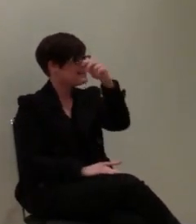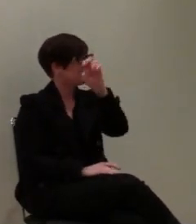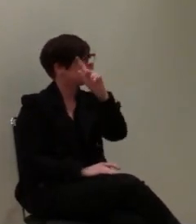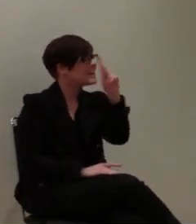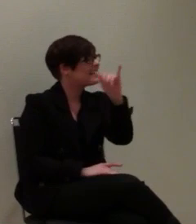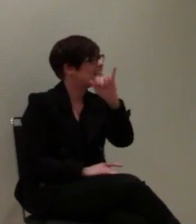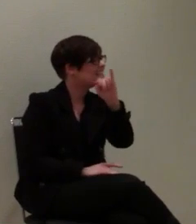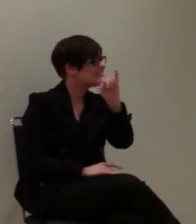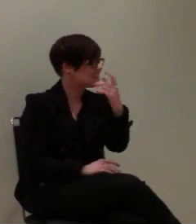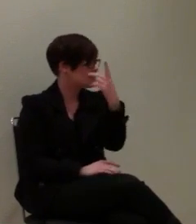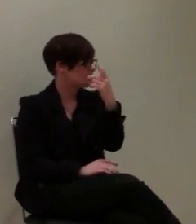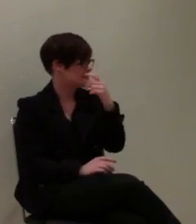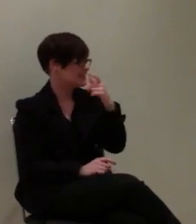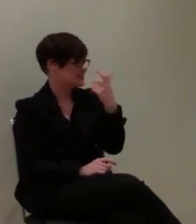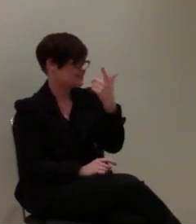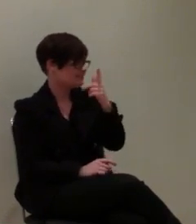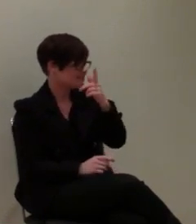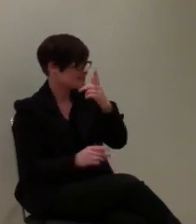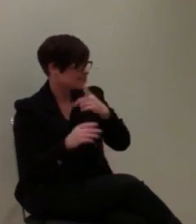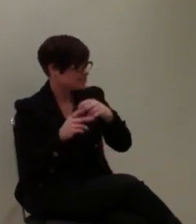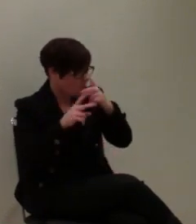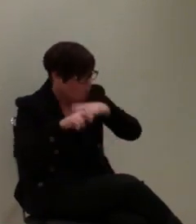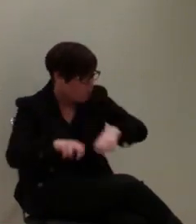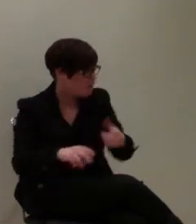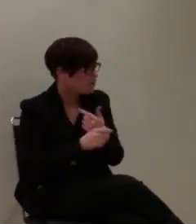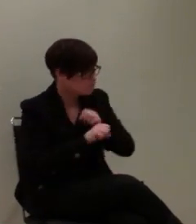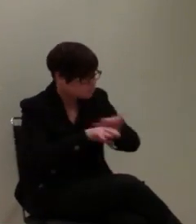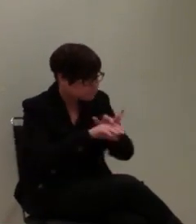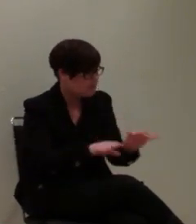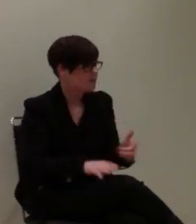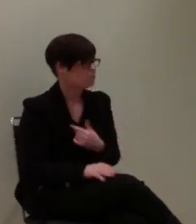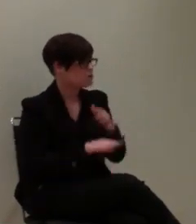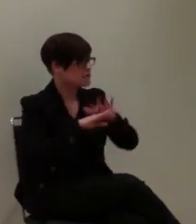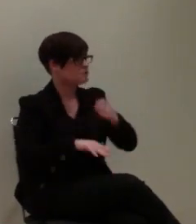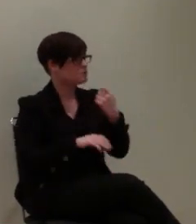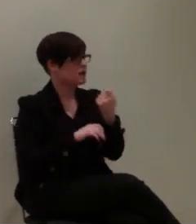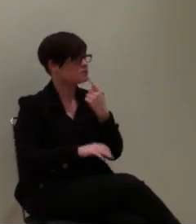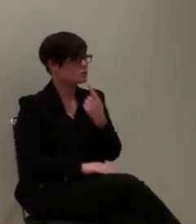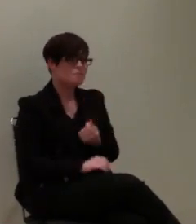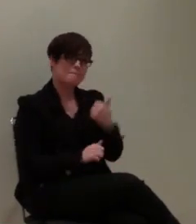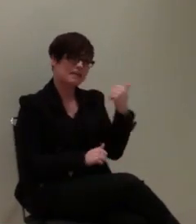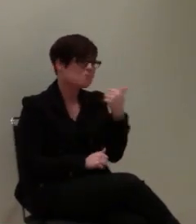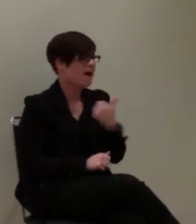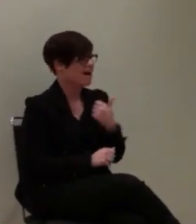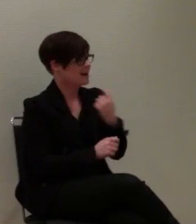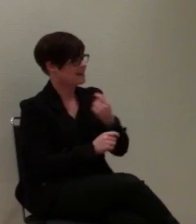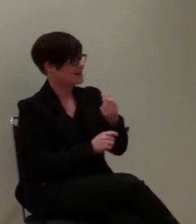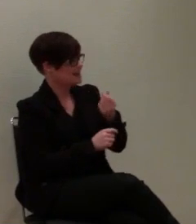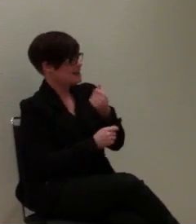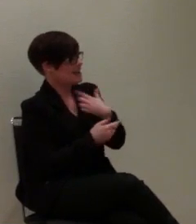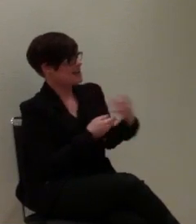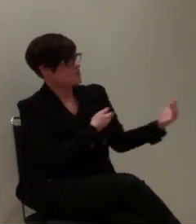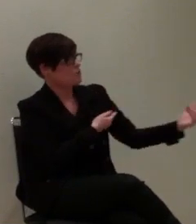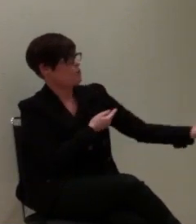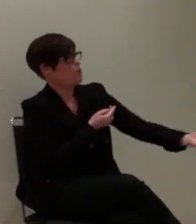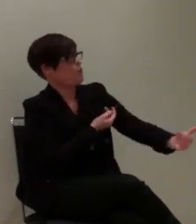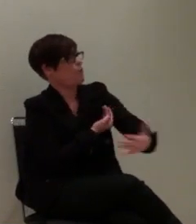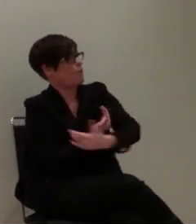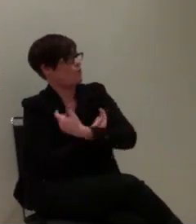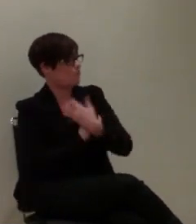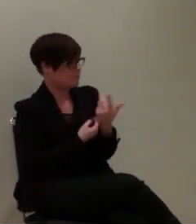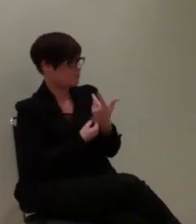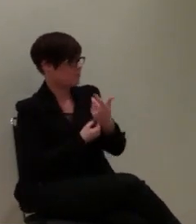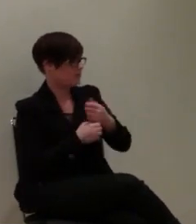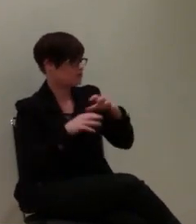funktioniert. Und die haben das alles verwendet, bis dann die Netzbetreiber gedacht haben, prima, da können wir auch den Geldhahn aufdrehen und können daraus ein